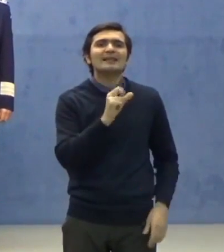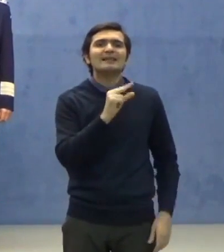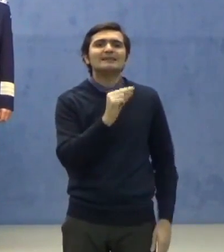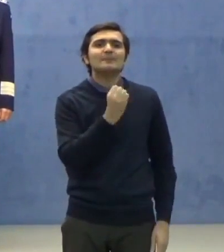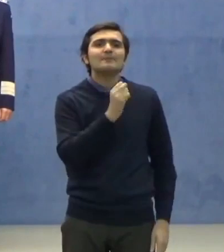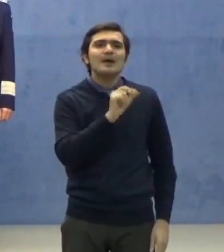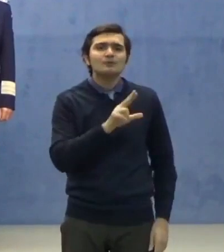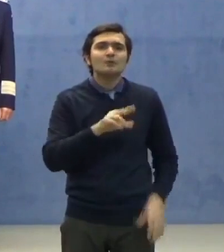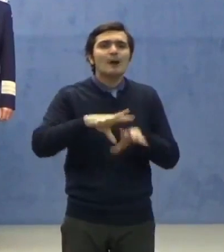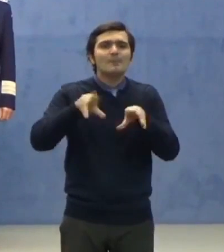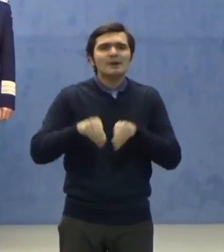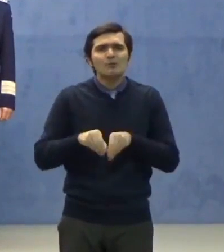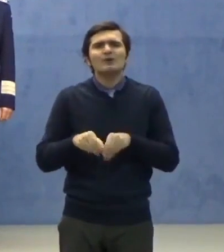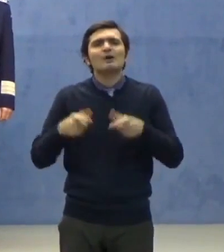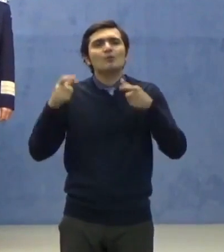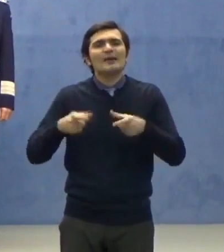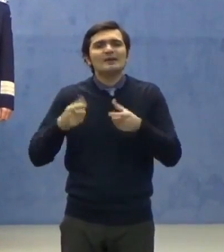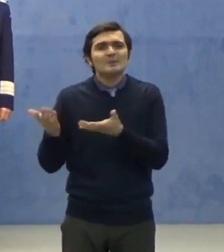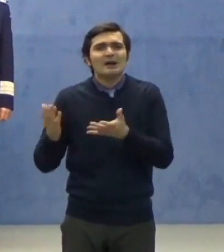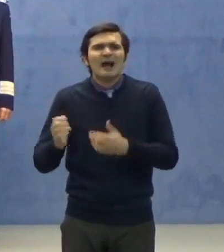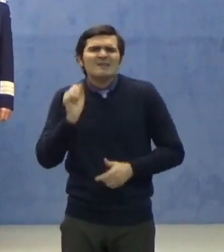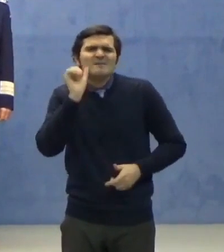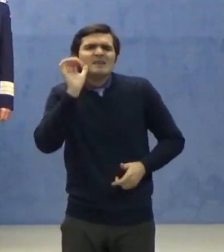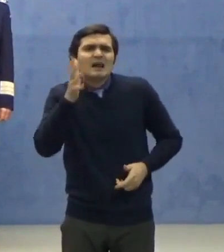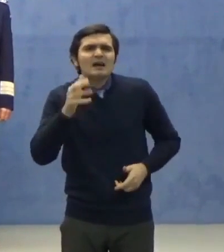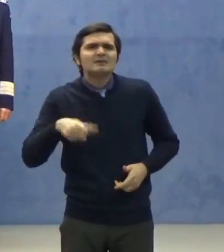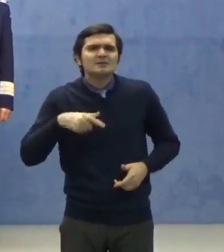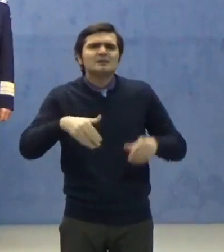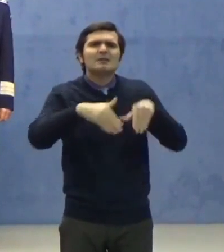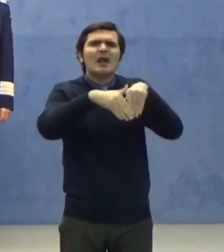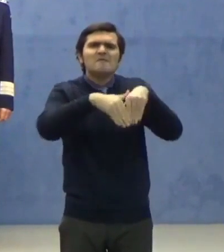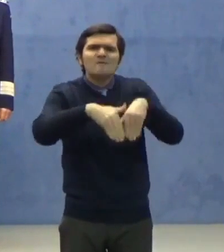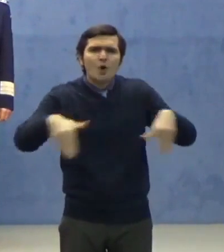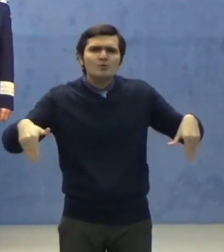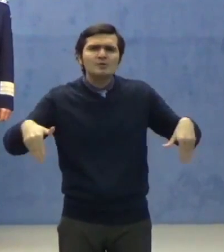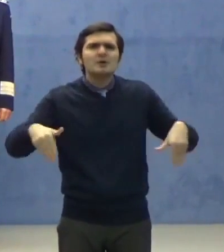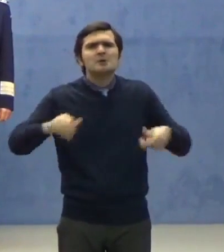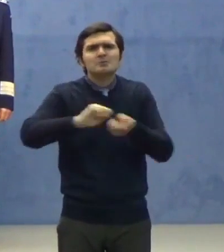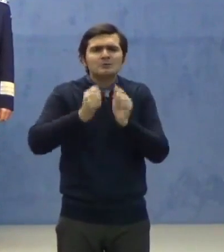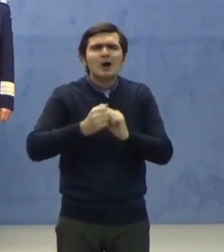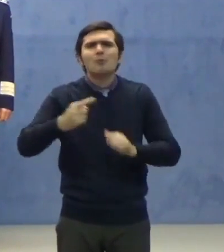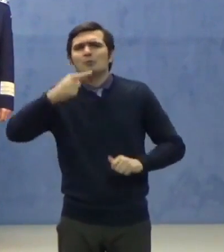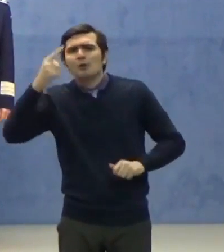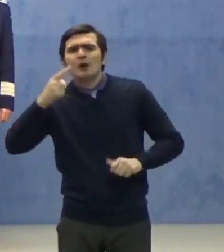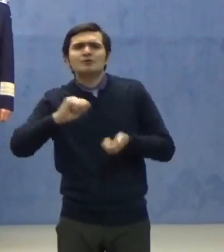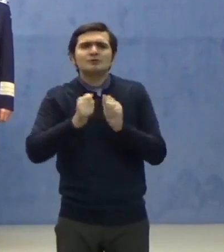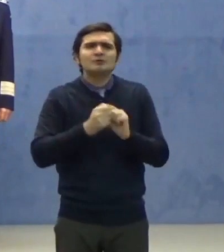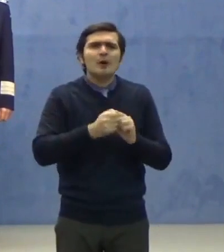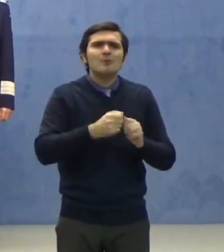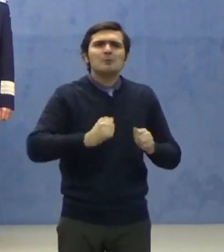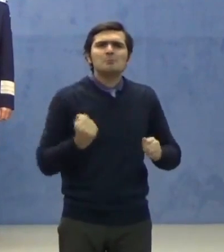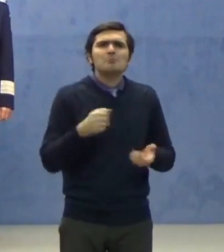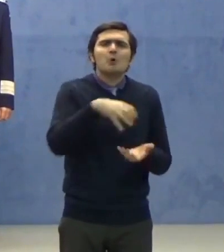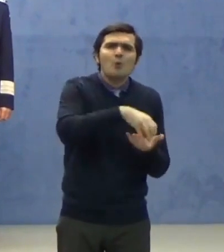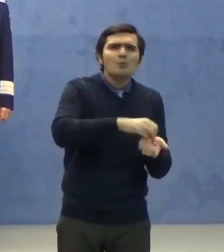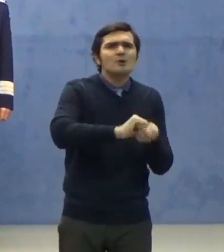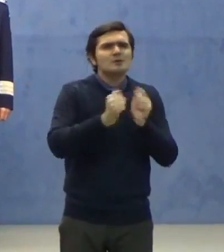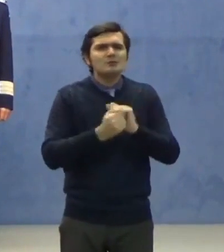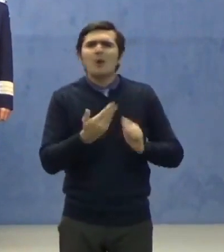echipele care sunt zi de zi în frontieră, în orașe, în comune și în București,